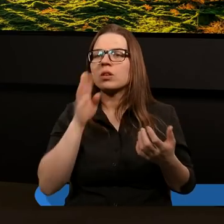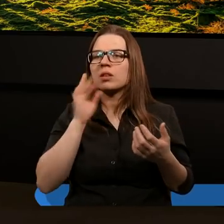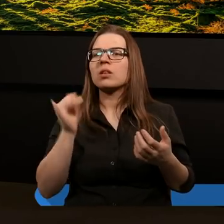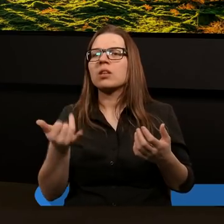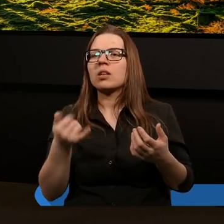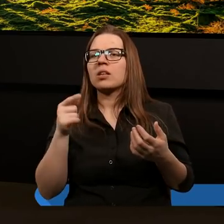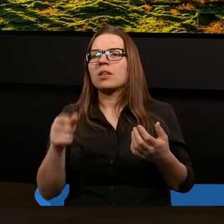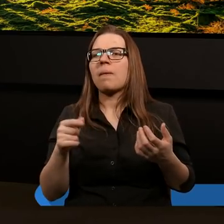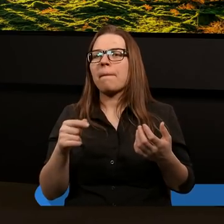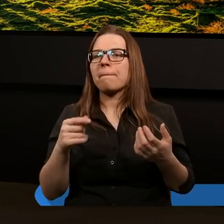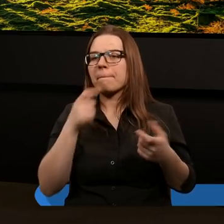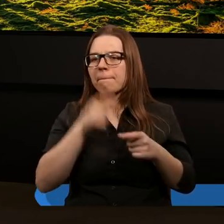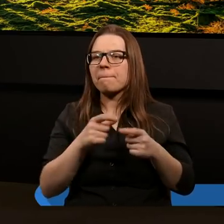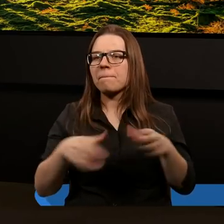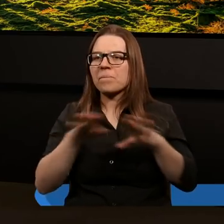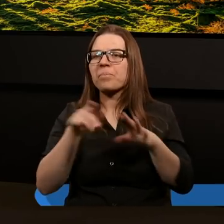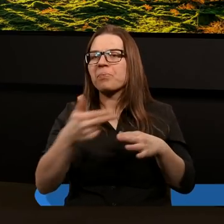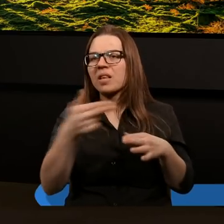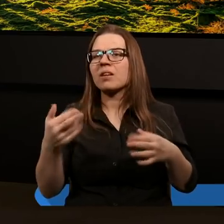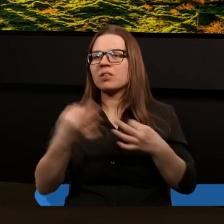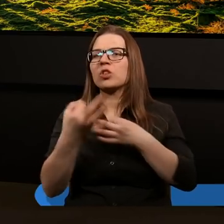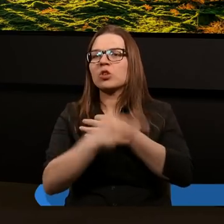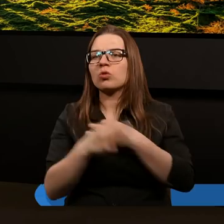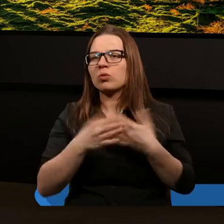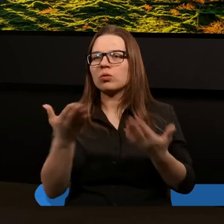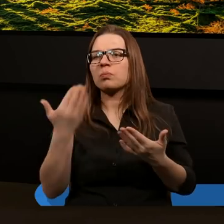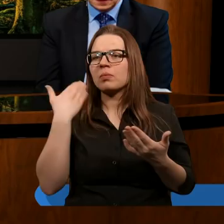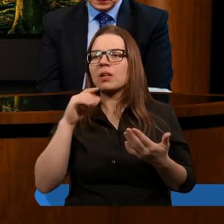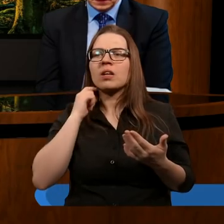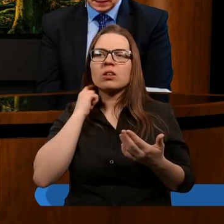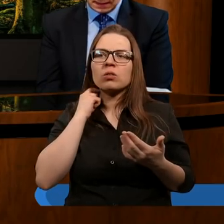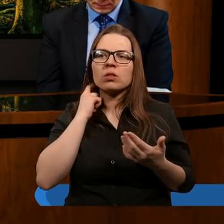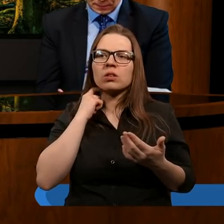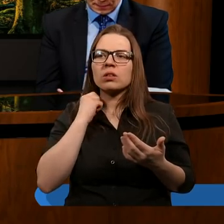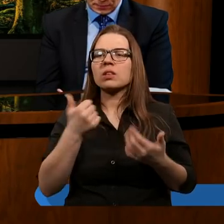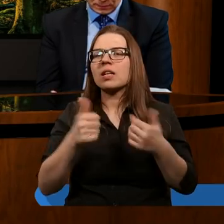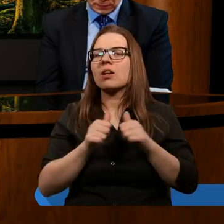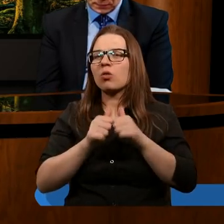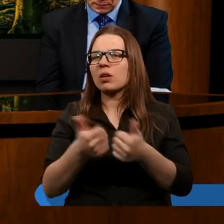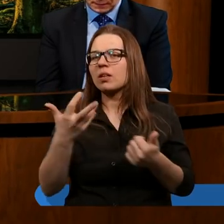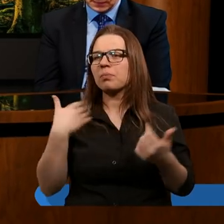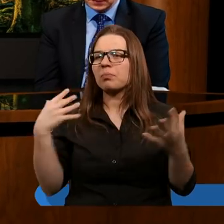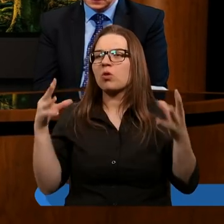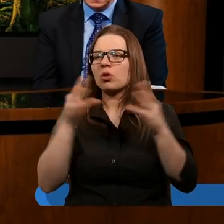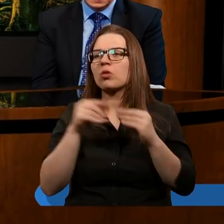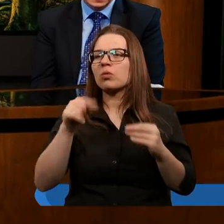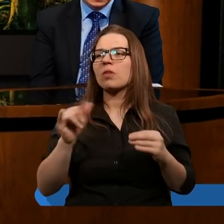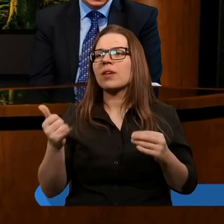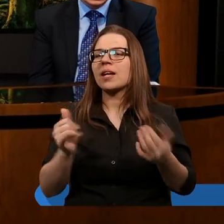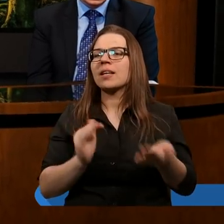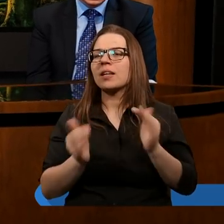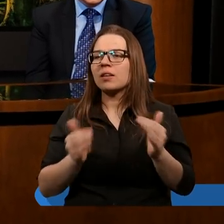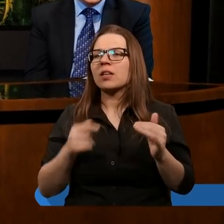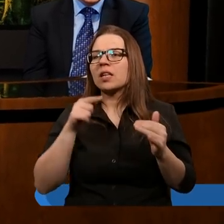sumujące już słowa, zamykające to nasze dzisiejsze studio? Proszę bardzo. Takim jednym zdaniem chciałbym podsumować to w jaki